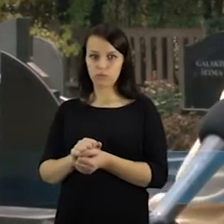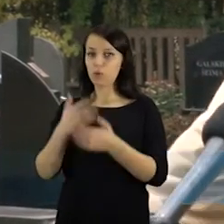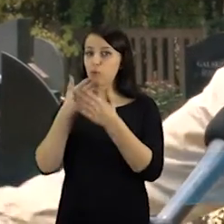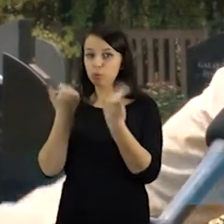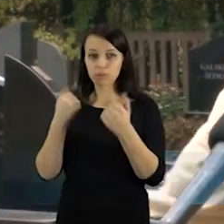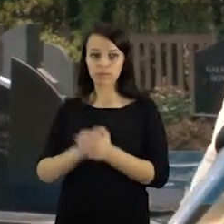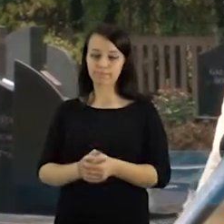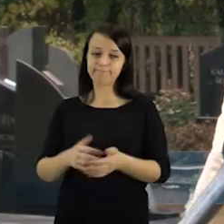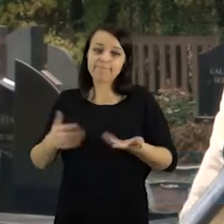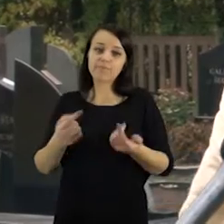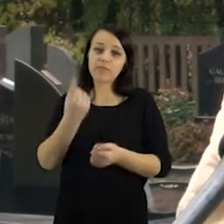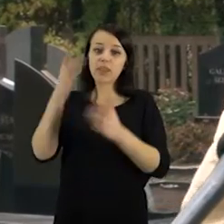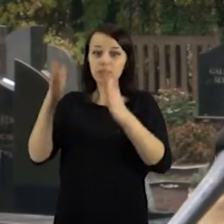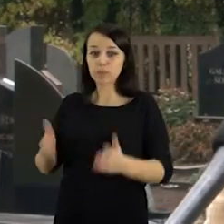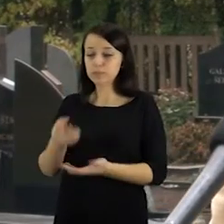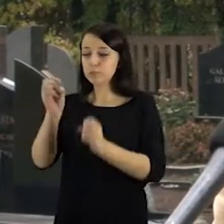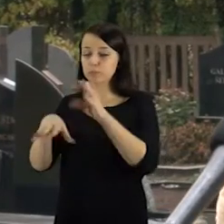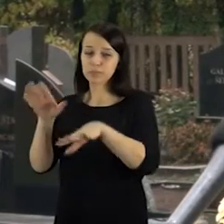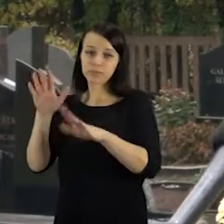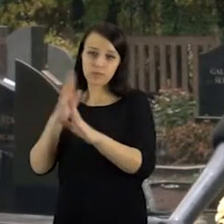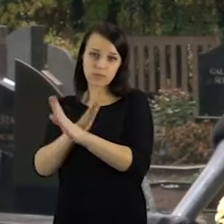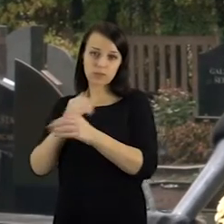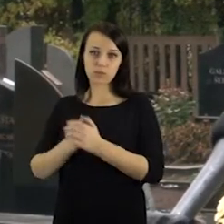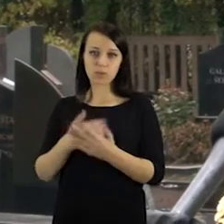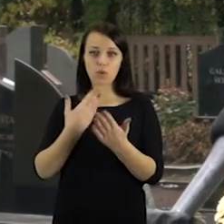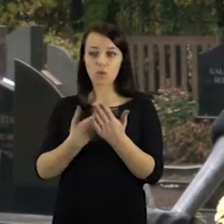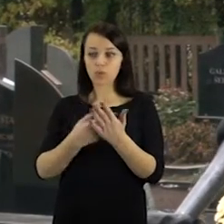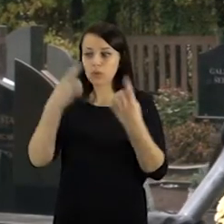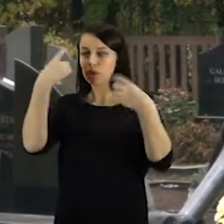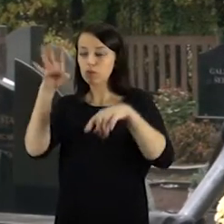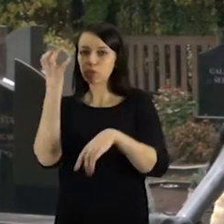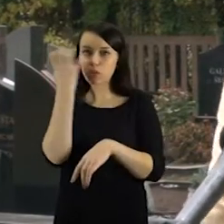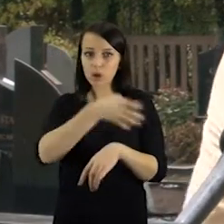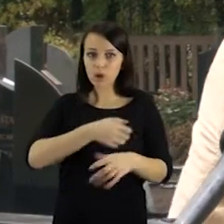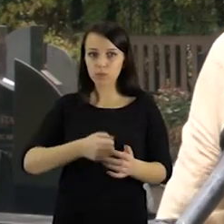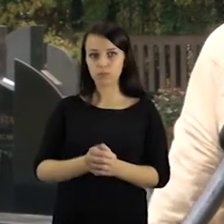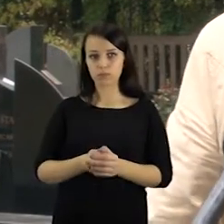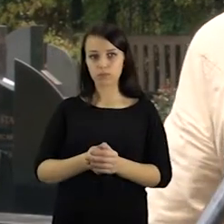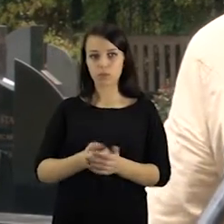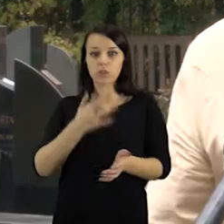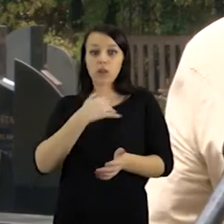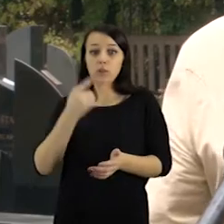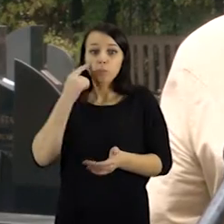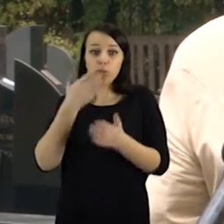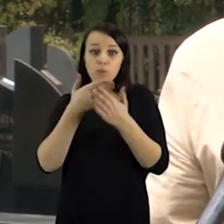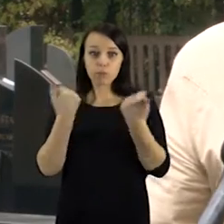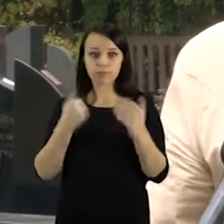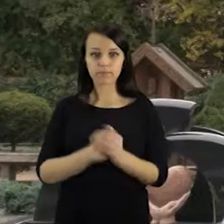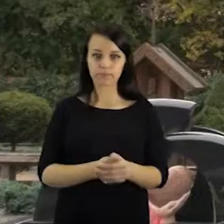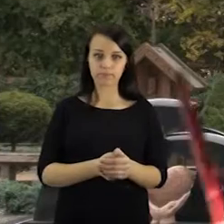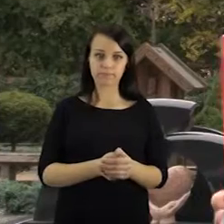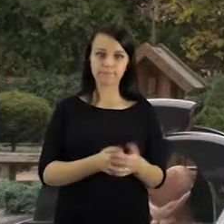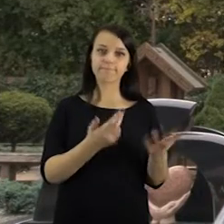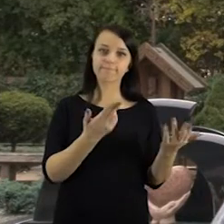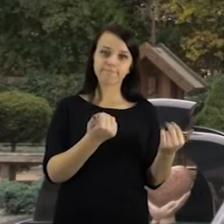į tą patį, nes aš bent nemačiau, gal nepastebėjau tiesiog.